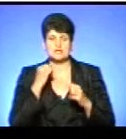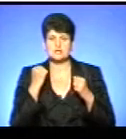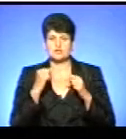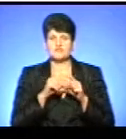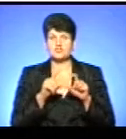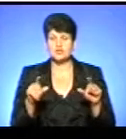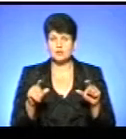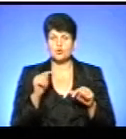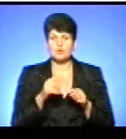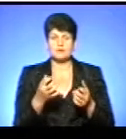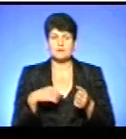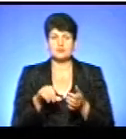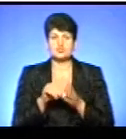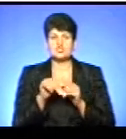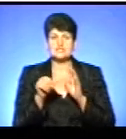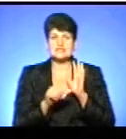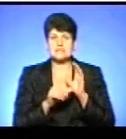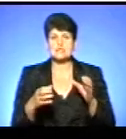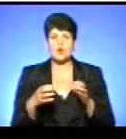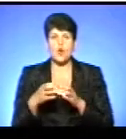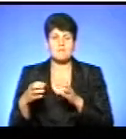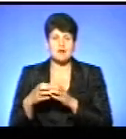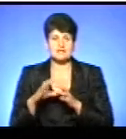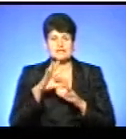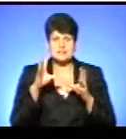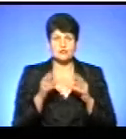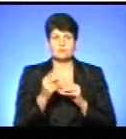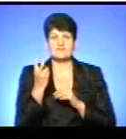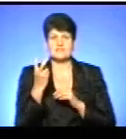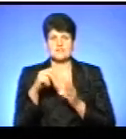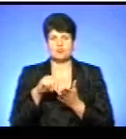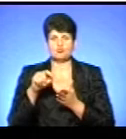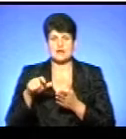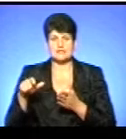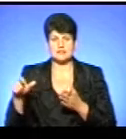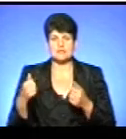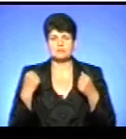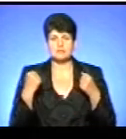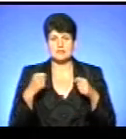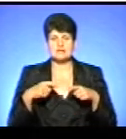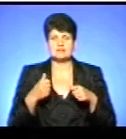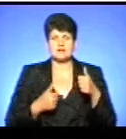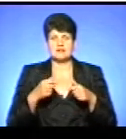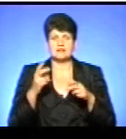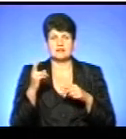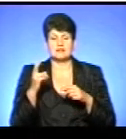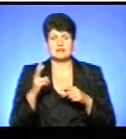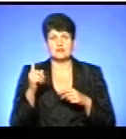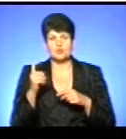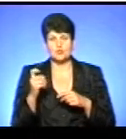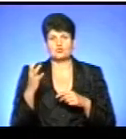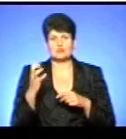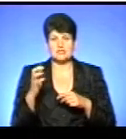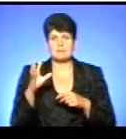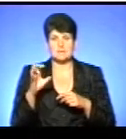шкіл. У ньому беруть участь 16 команд, загалом 200 учасників. Спортсмани змагаються у бігу на 100, 400 та 1500